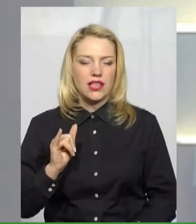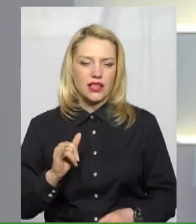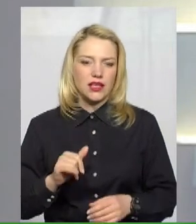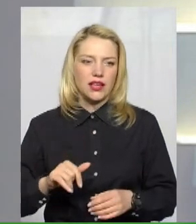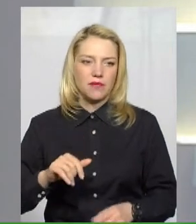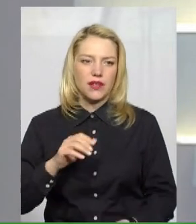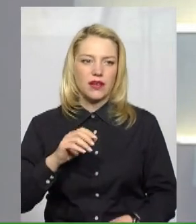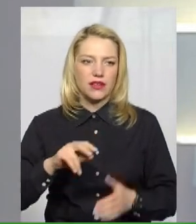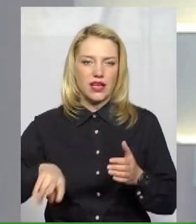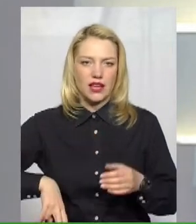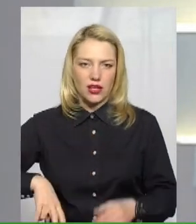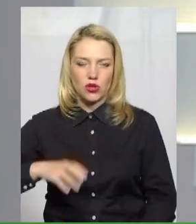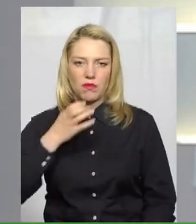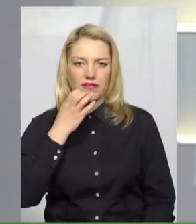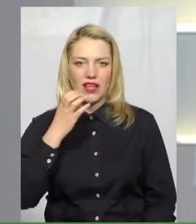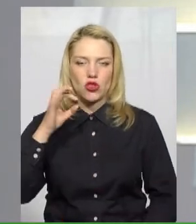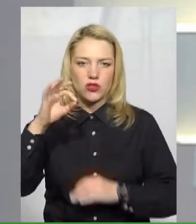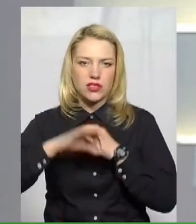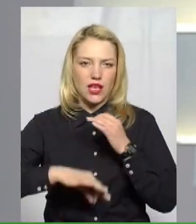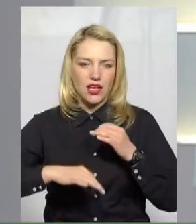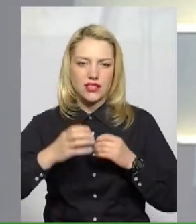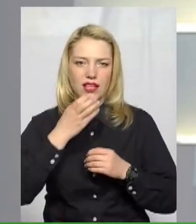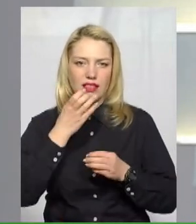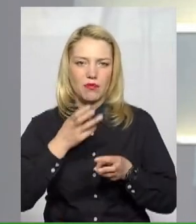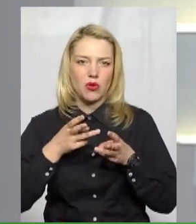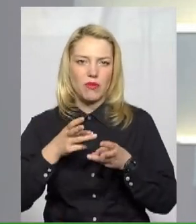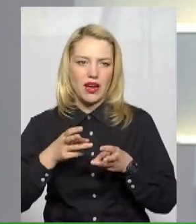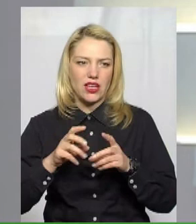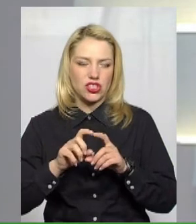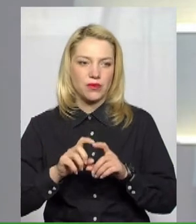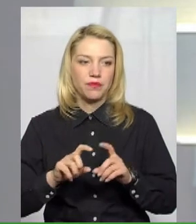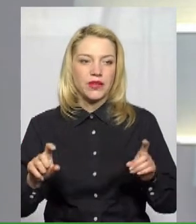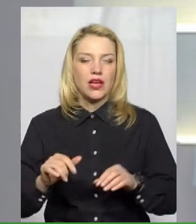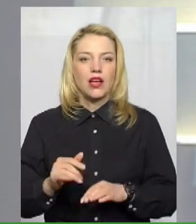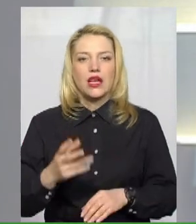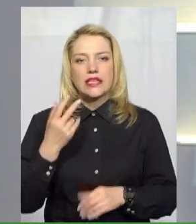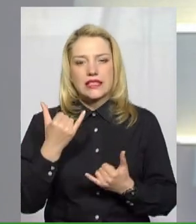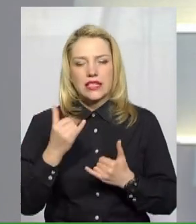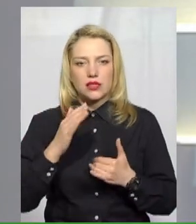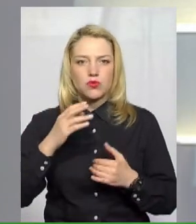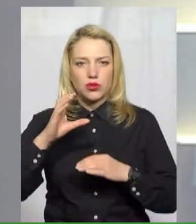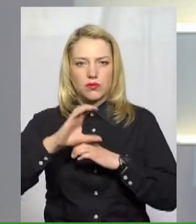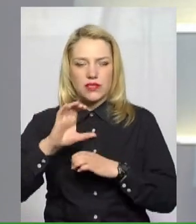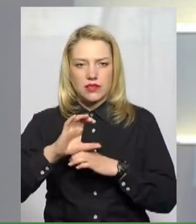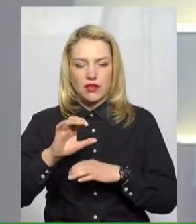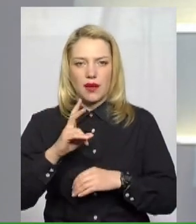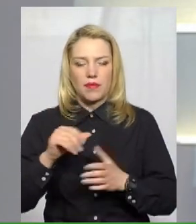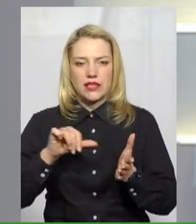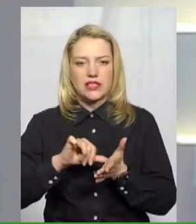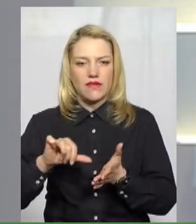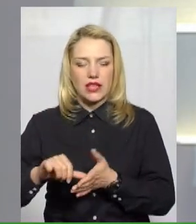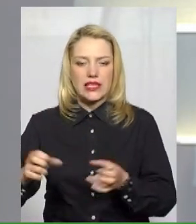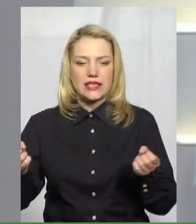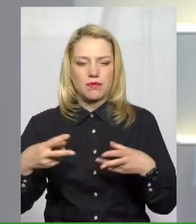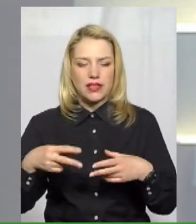-Західній тепломережі. Далі виходимо на зв'язок із представниками спецкомунтрансу та